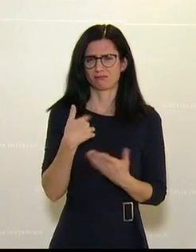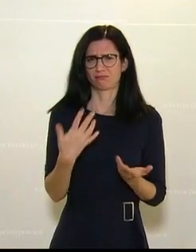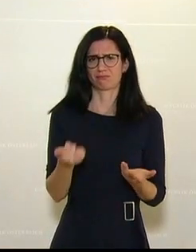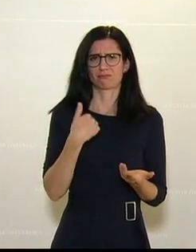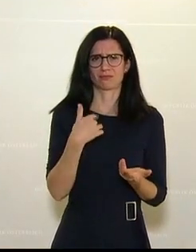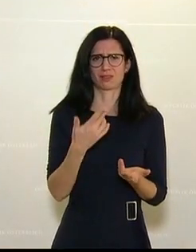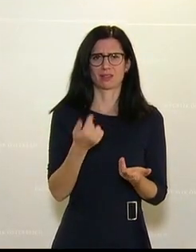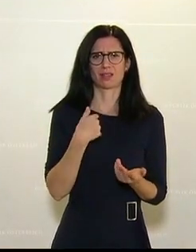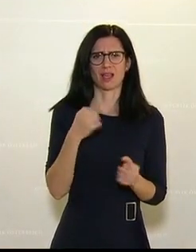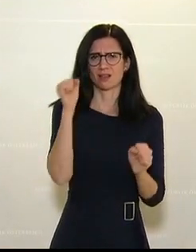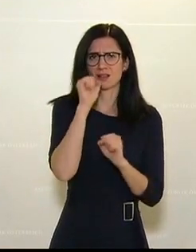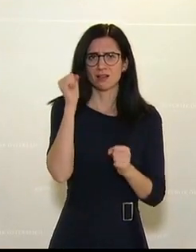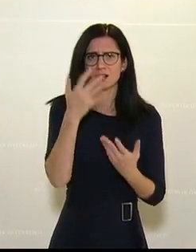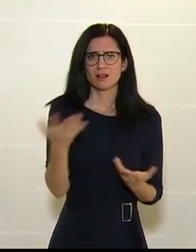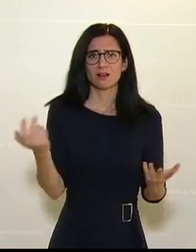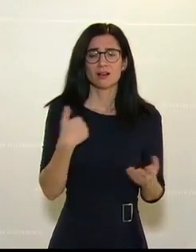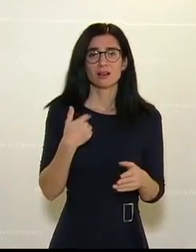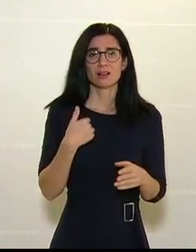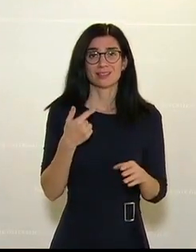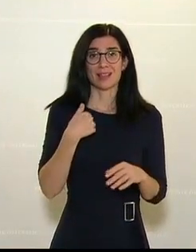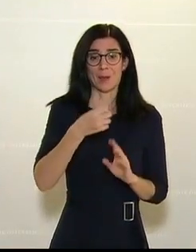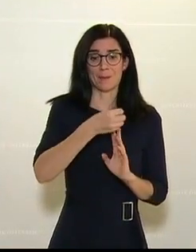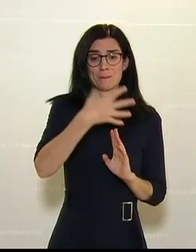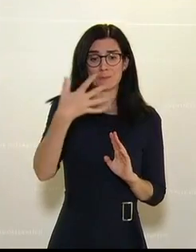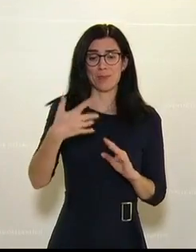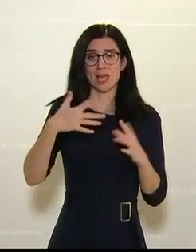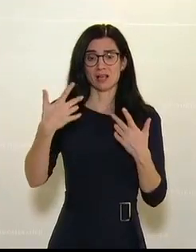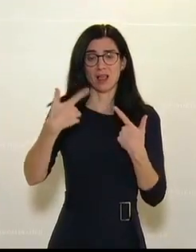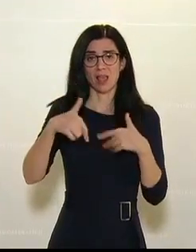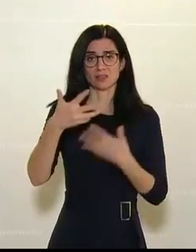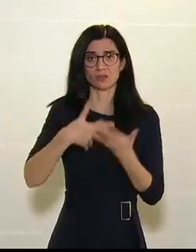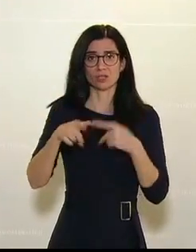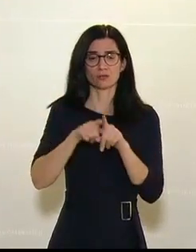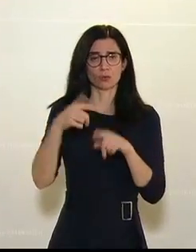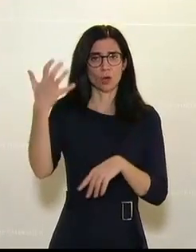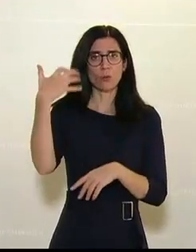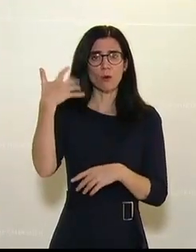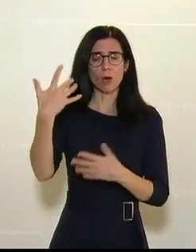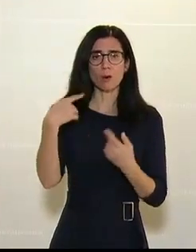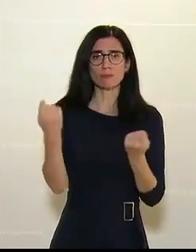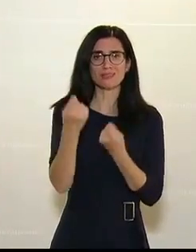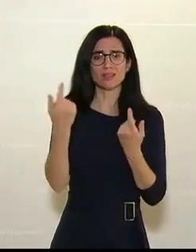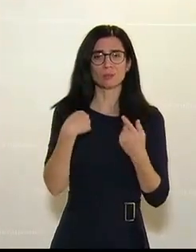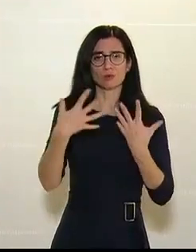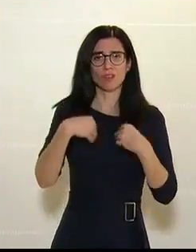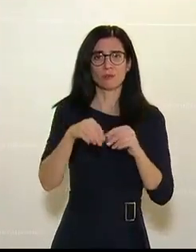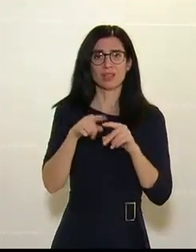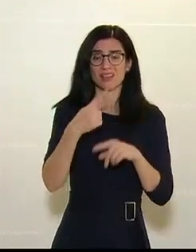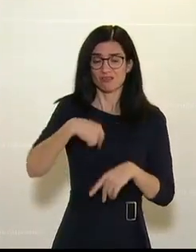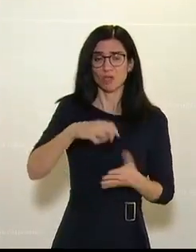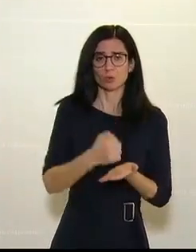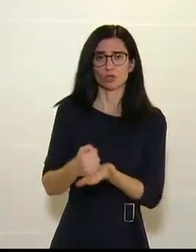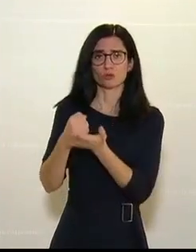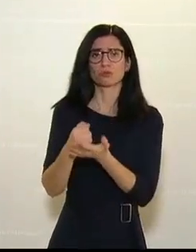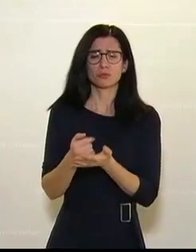wisst, ihr wisst, dass wir hinter der Berglandwirtschaft, hinter den bäuerlichen Betrieben und Familien stehen. Natürlich kann man